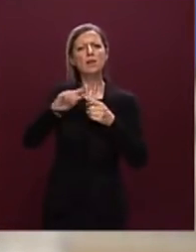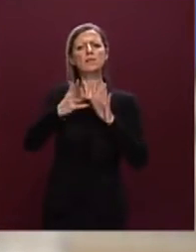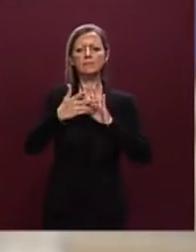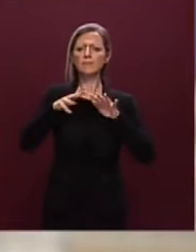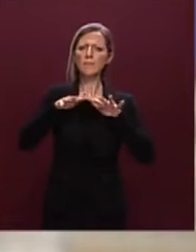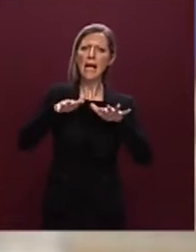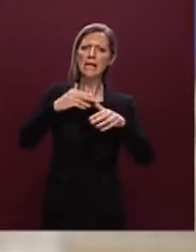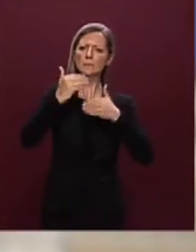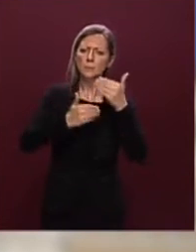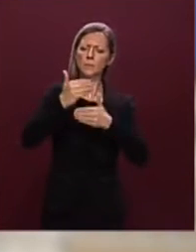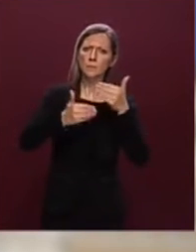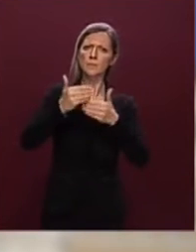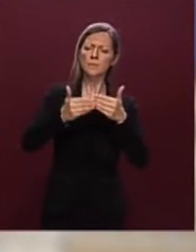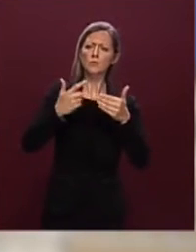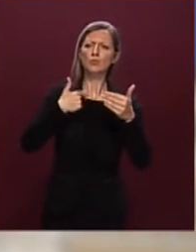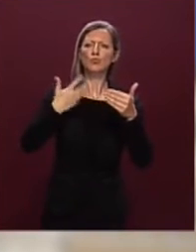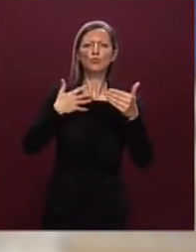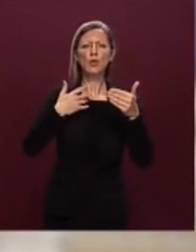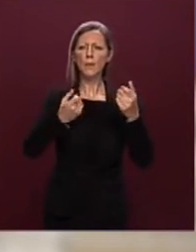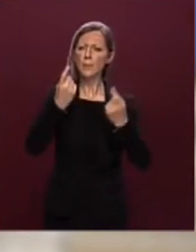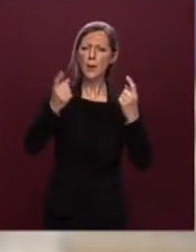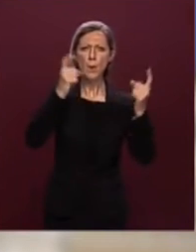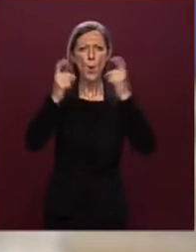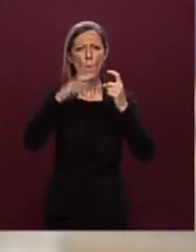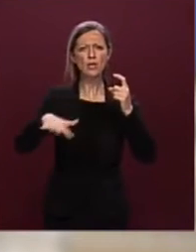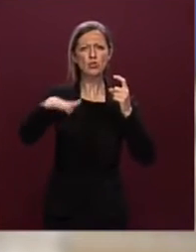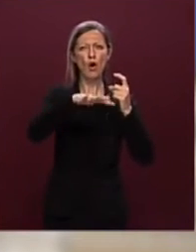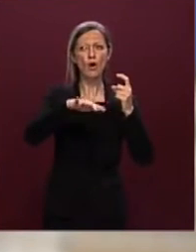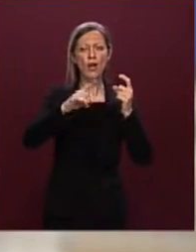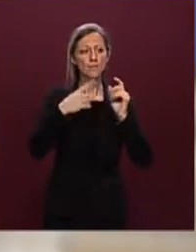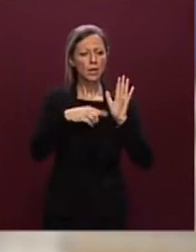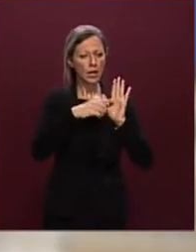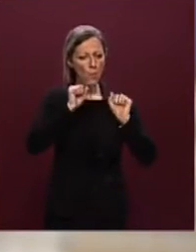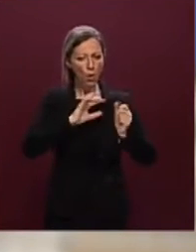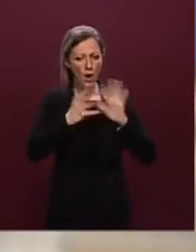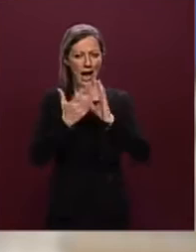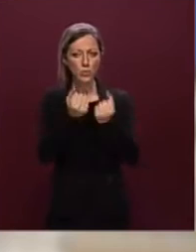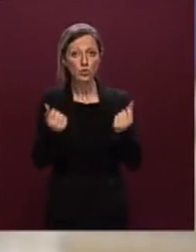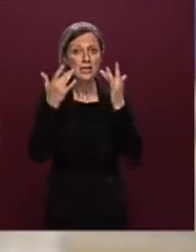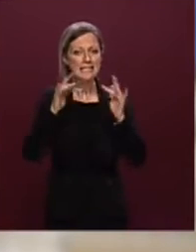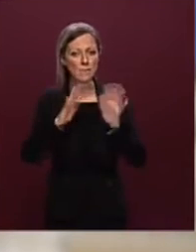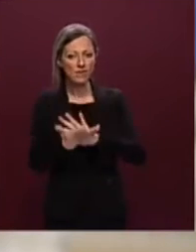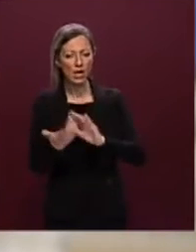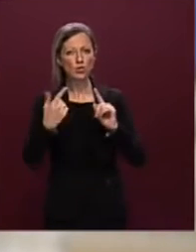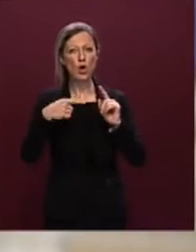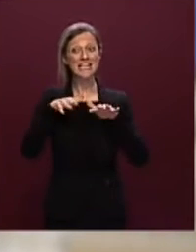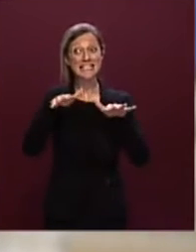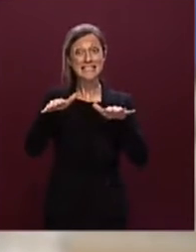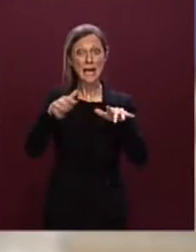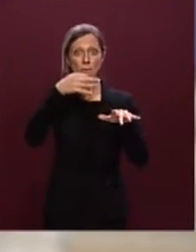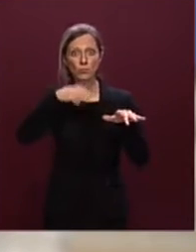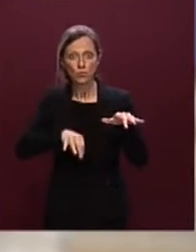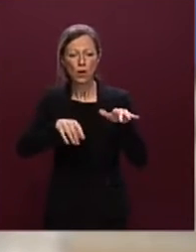raccogliere quella preoccupazione forte sulla fase di attuazione e di semplificazione dell'intero sistema